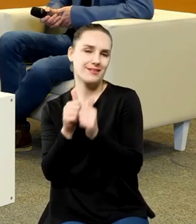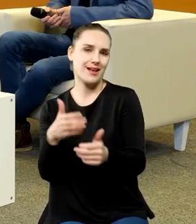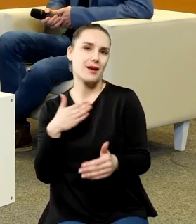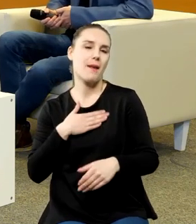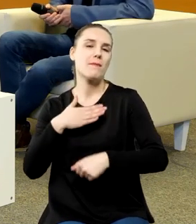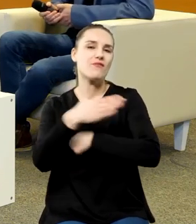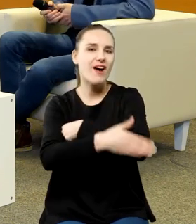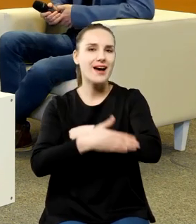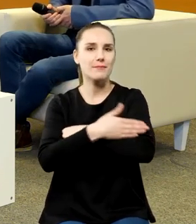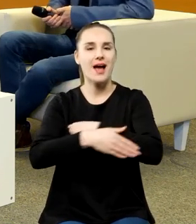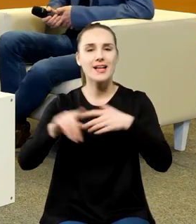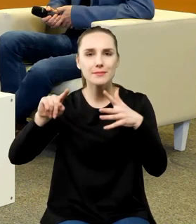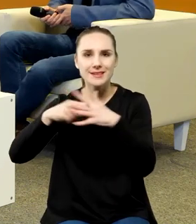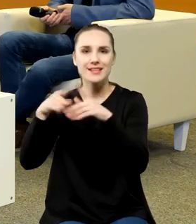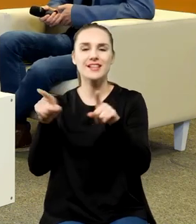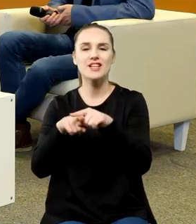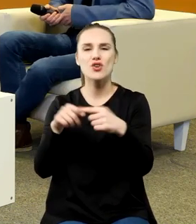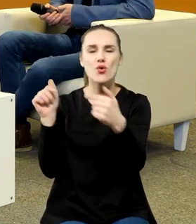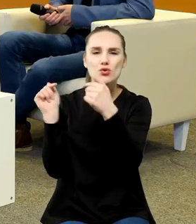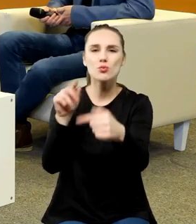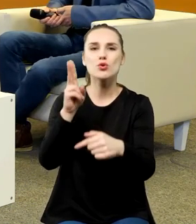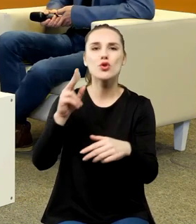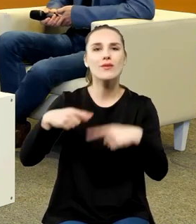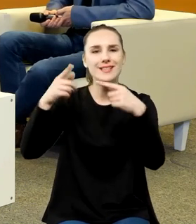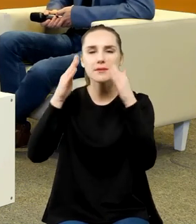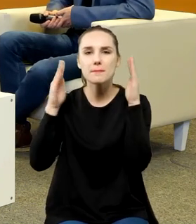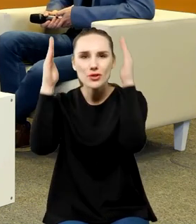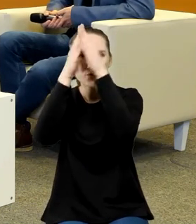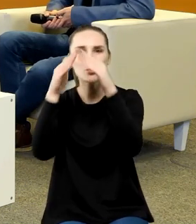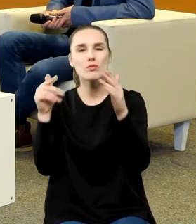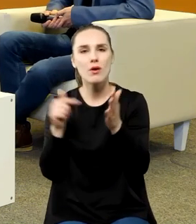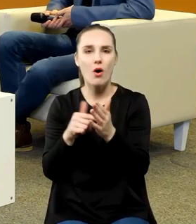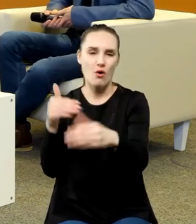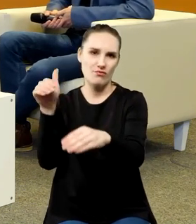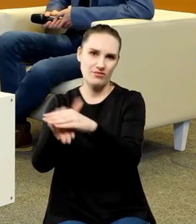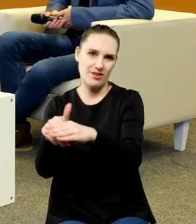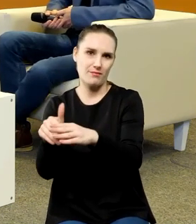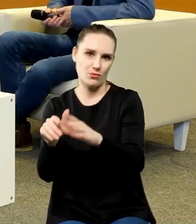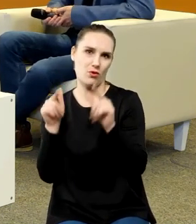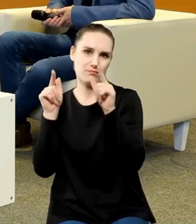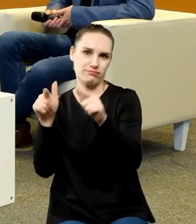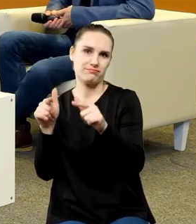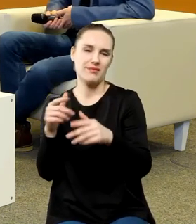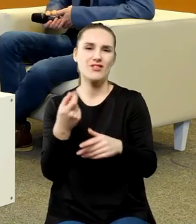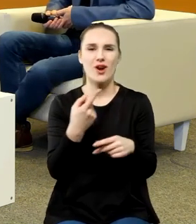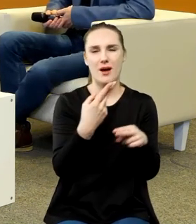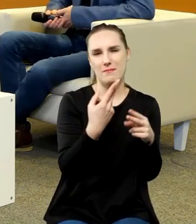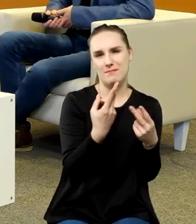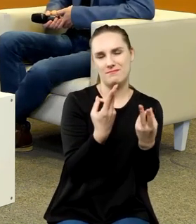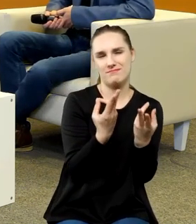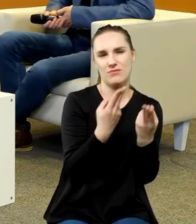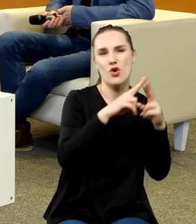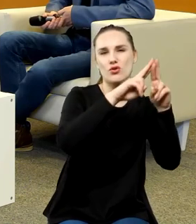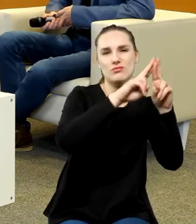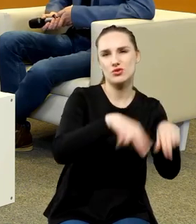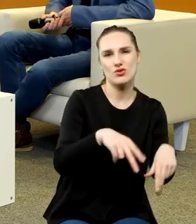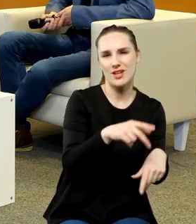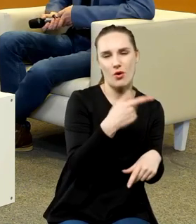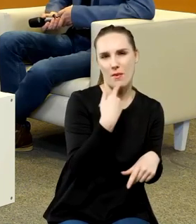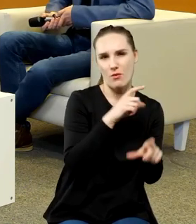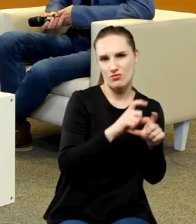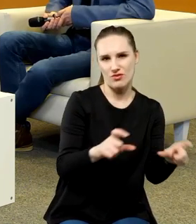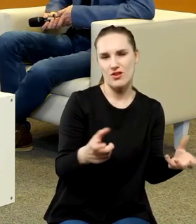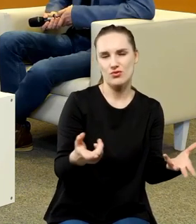uczestniczenie w sporach o to, kto będzie następnym biskupem i tak dalej, to zostawił trochę wrogów i trochę przyjaciół, trochę wątpliwej